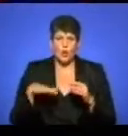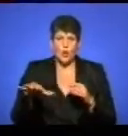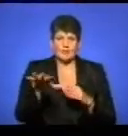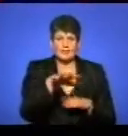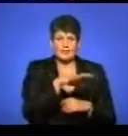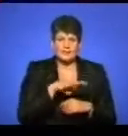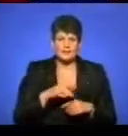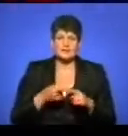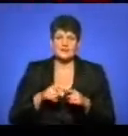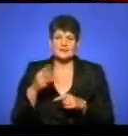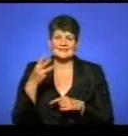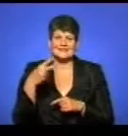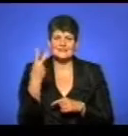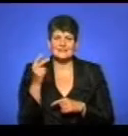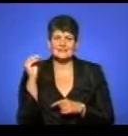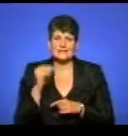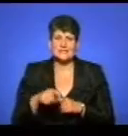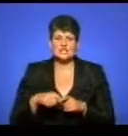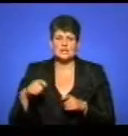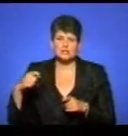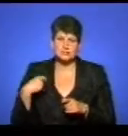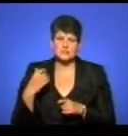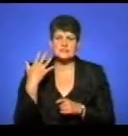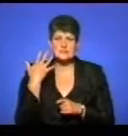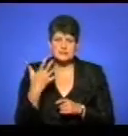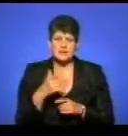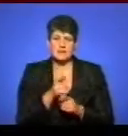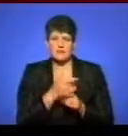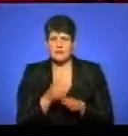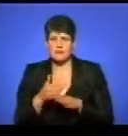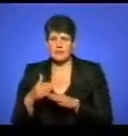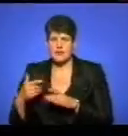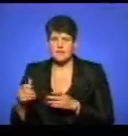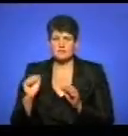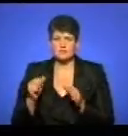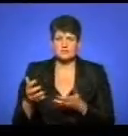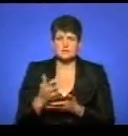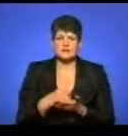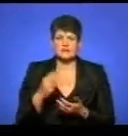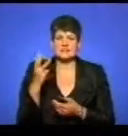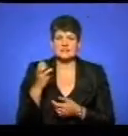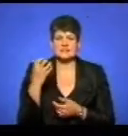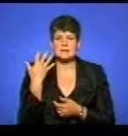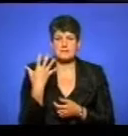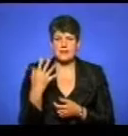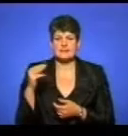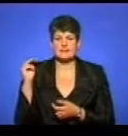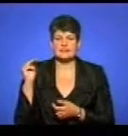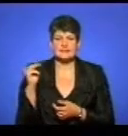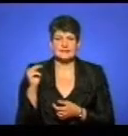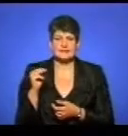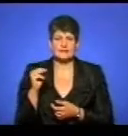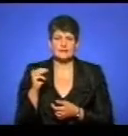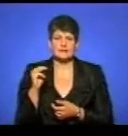Це 32 тисячі кілометрів. За п'ять пройдених етапів Марку вдалося зібрати 305 тисяч фунтів.